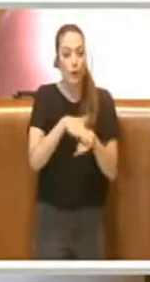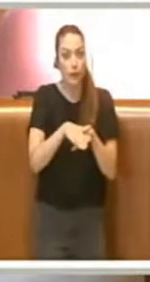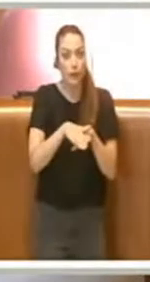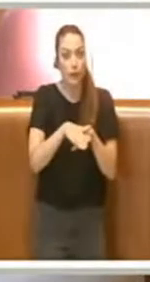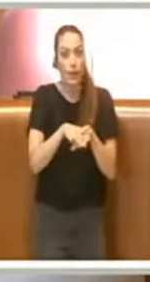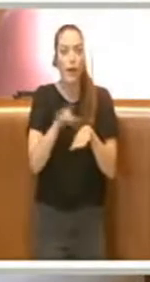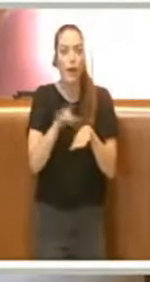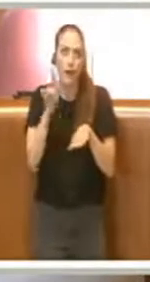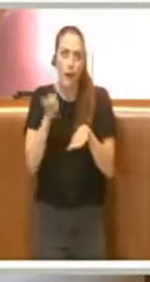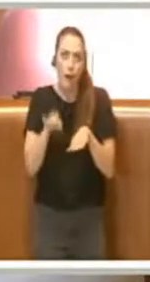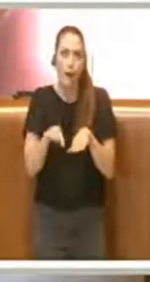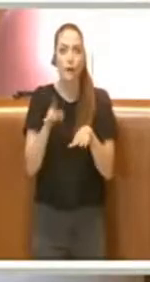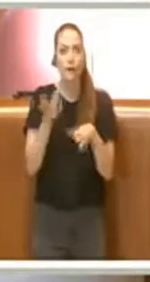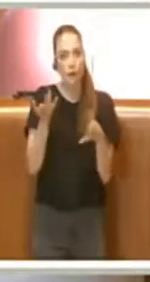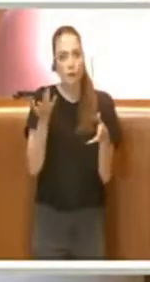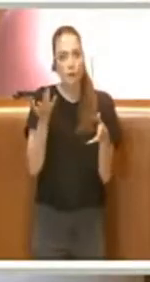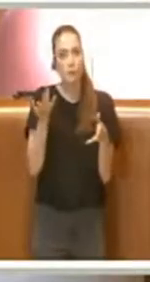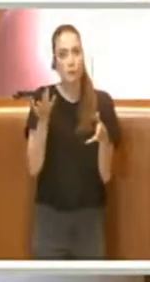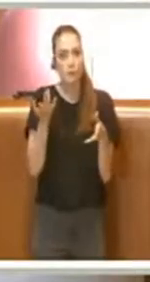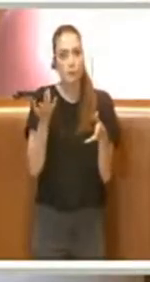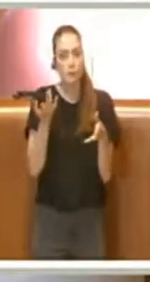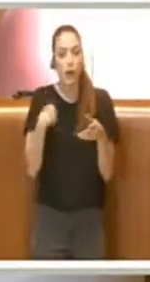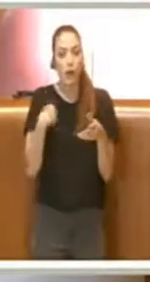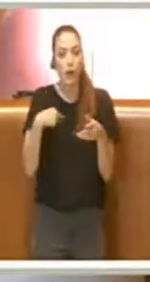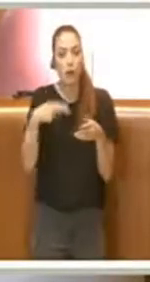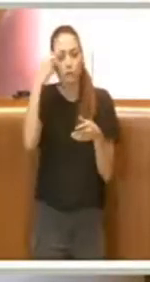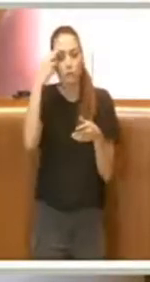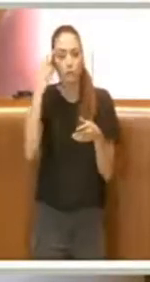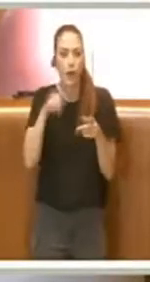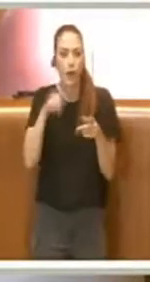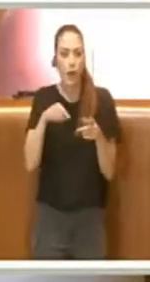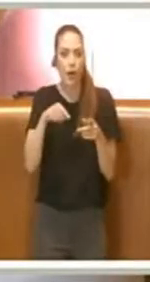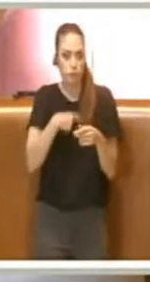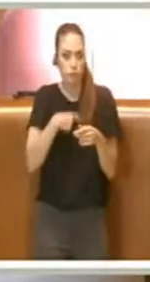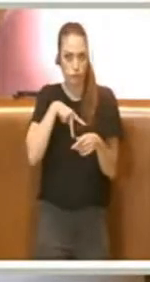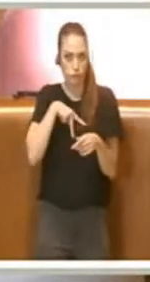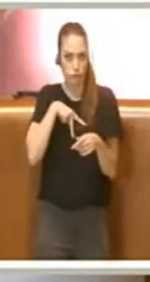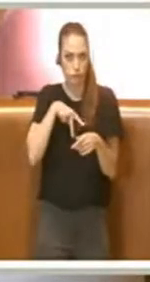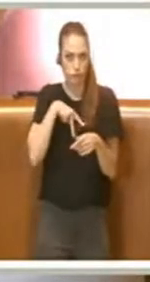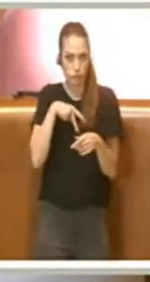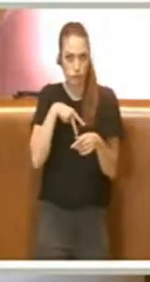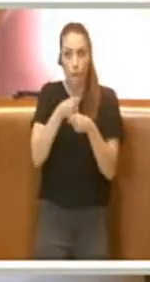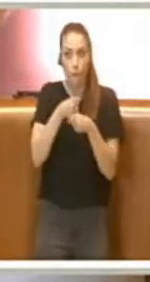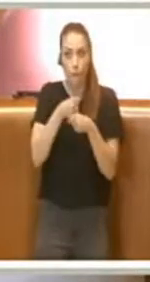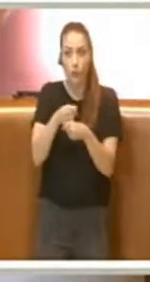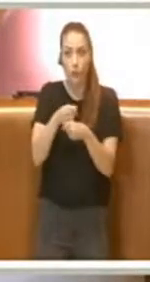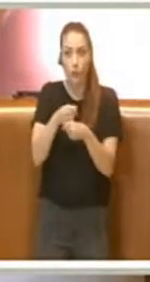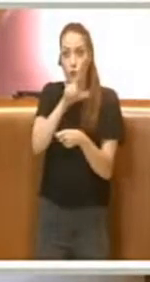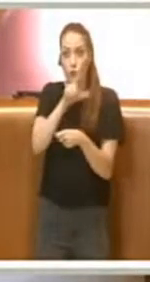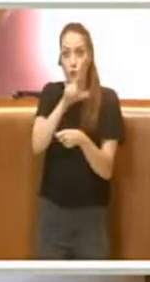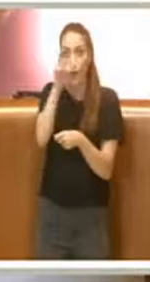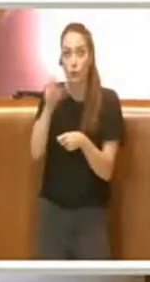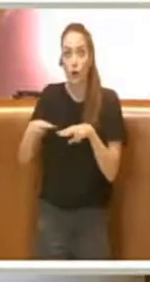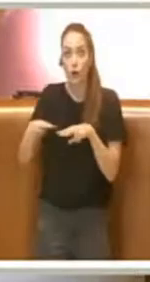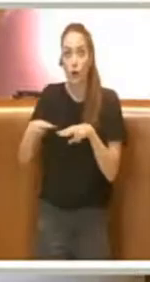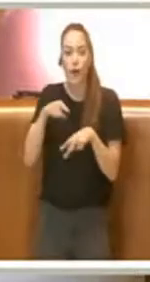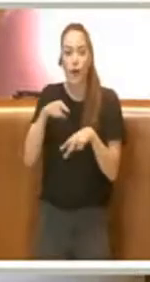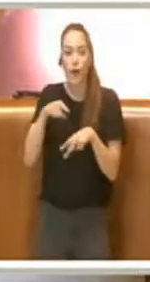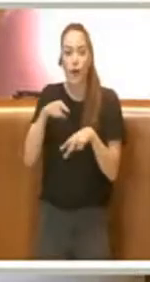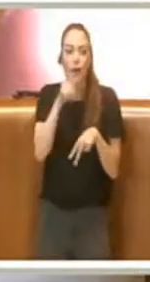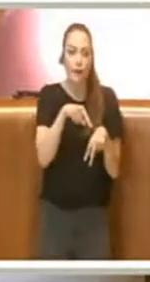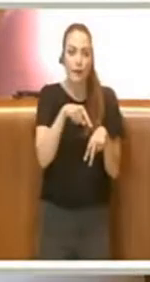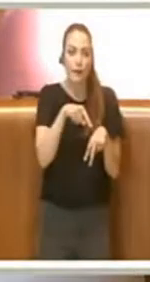perché no, ricordarlo come farò personalmente ai nostri portavoce nazionali e ai vari ministri